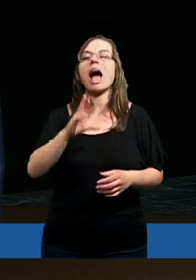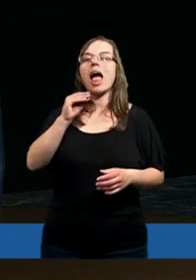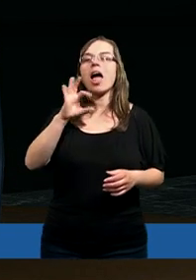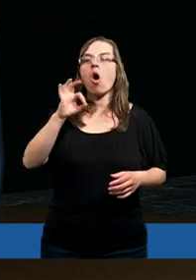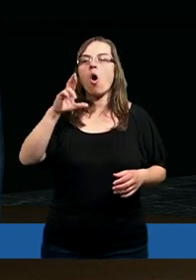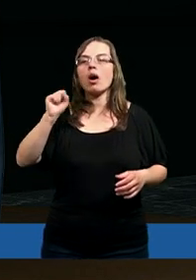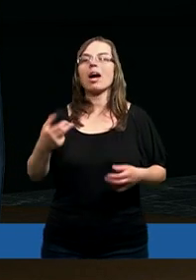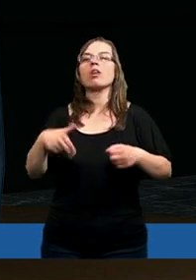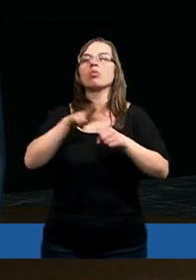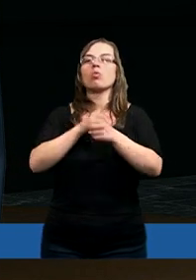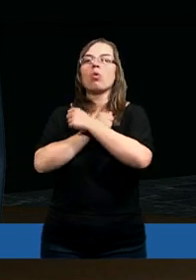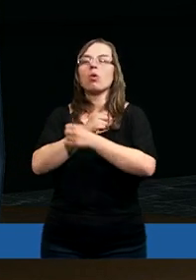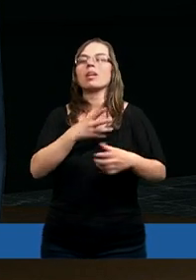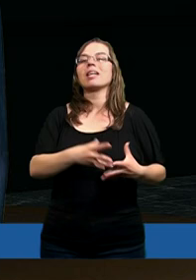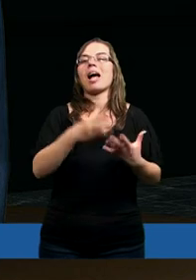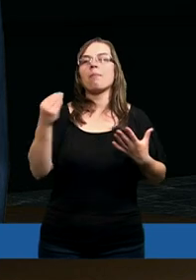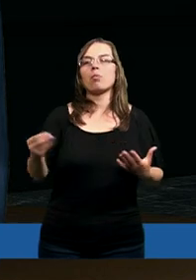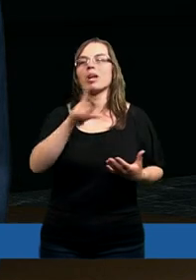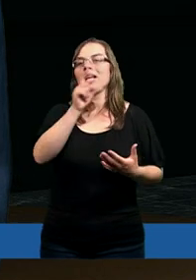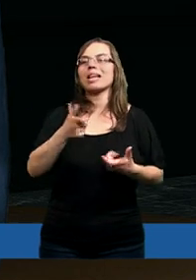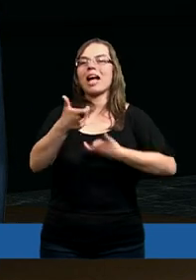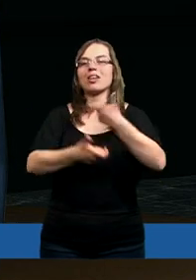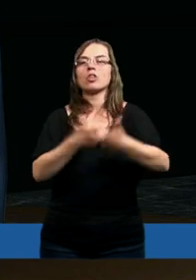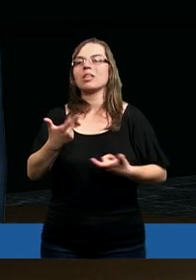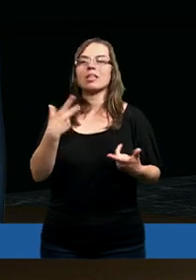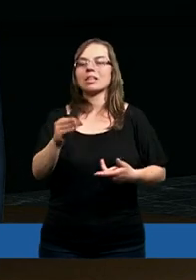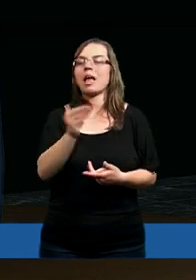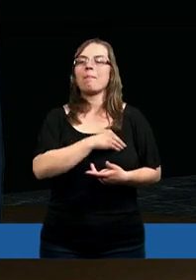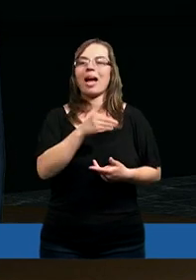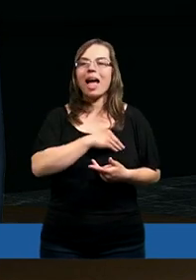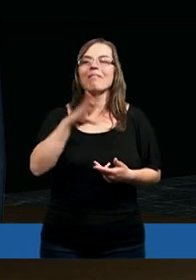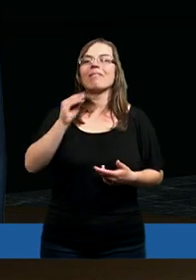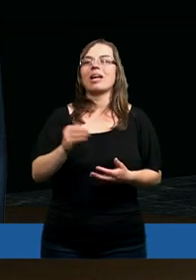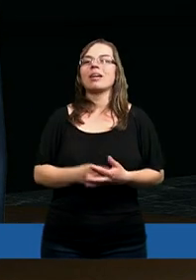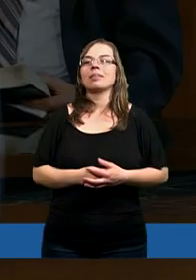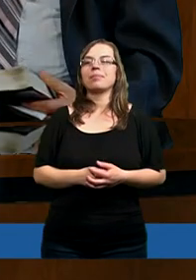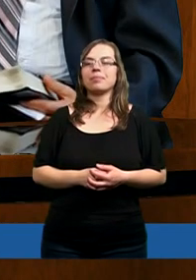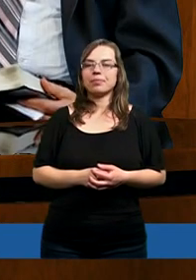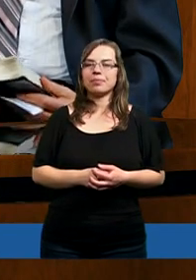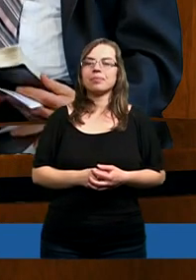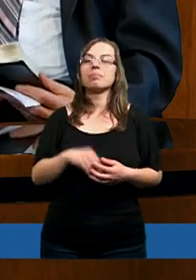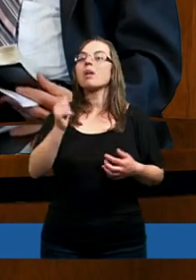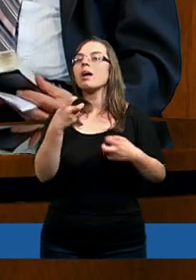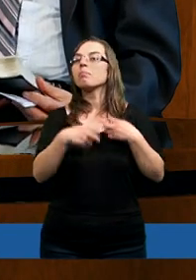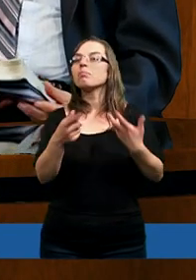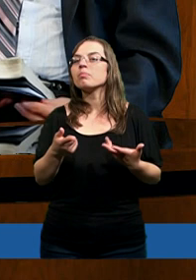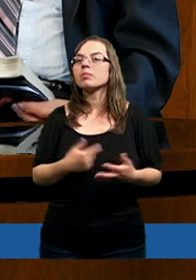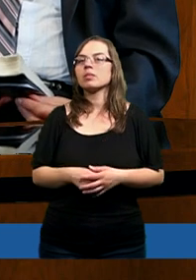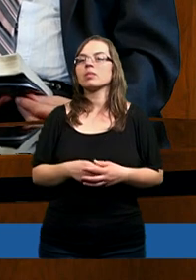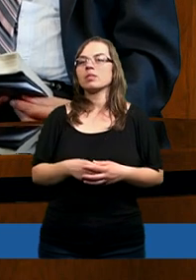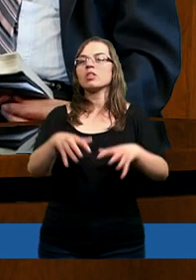Beora, który ukochał zapłatę za czyny nieprawek. No jaki problem?